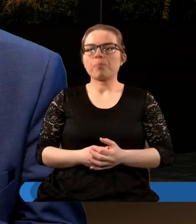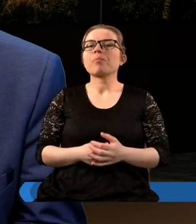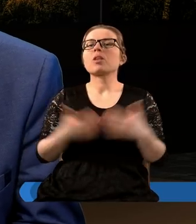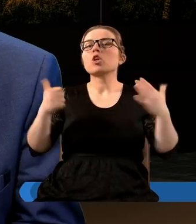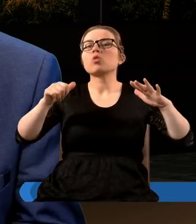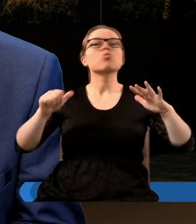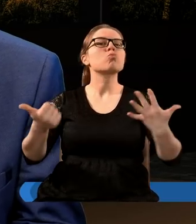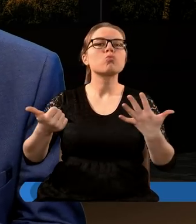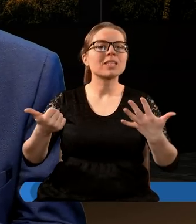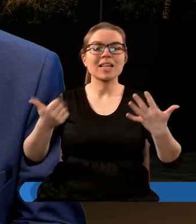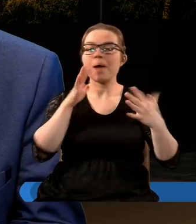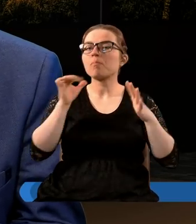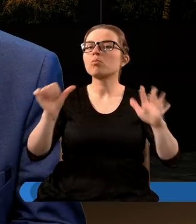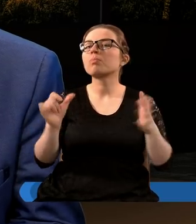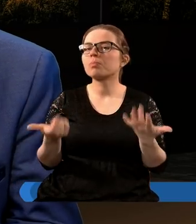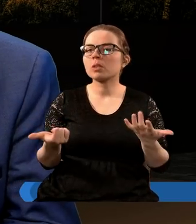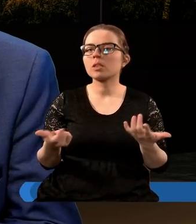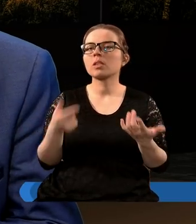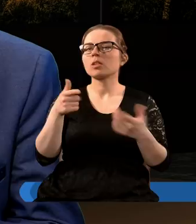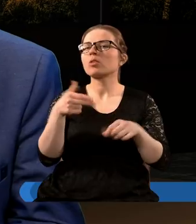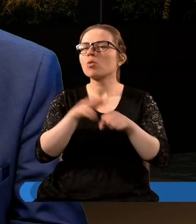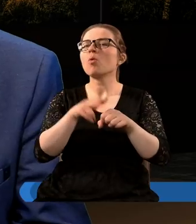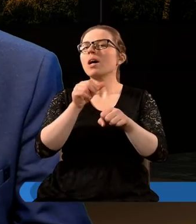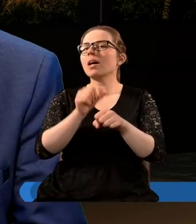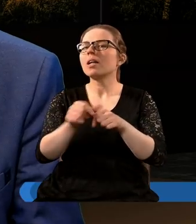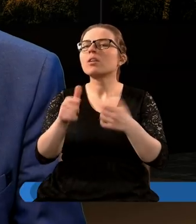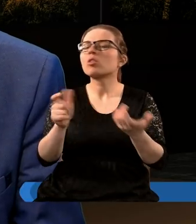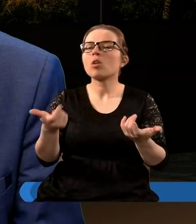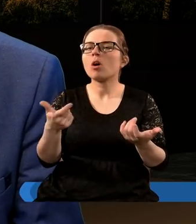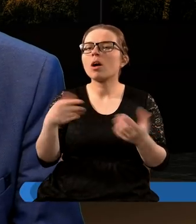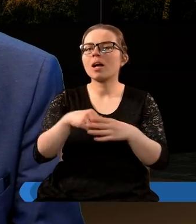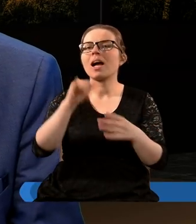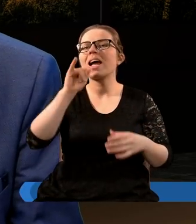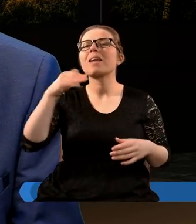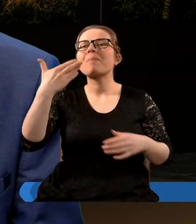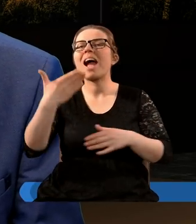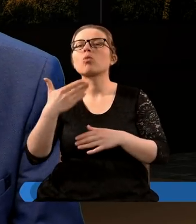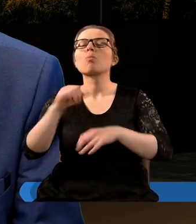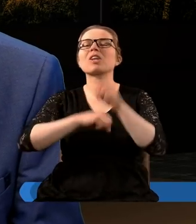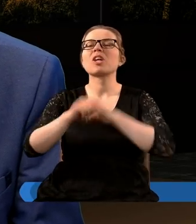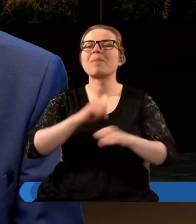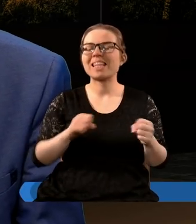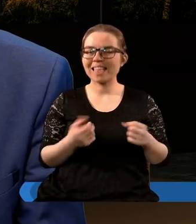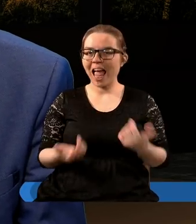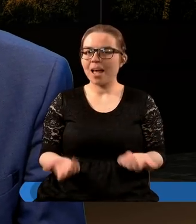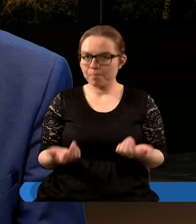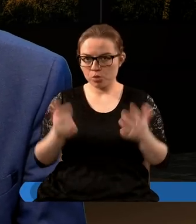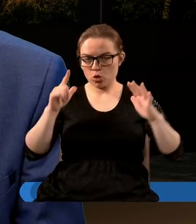Szóste, które jest, to jest Imperium Rzymskie, tak,